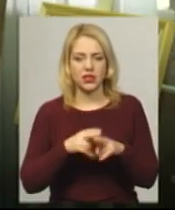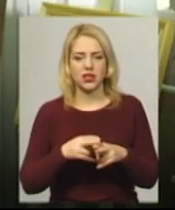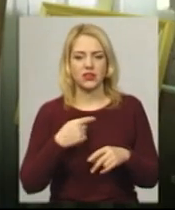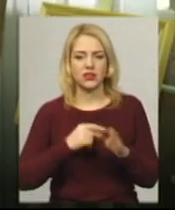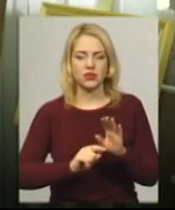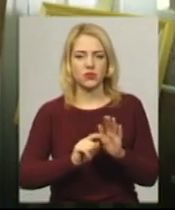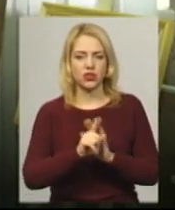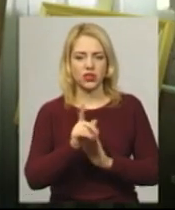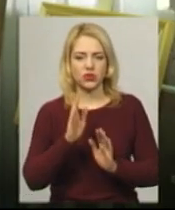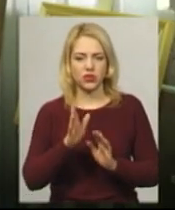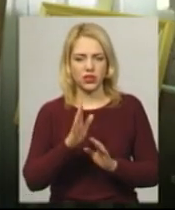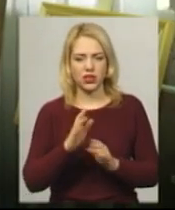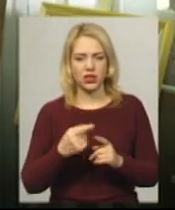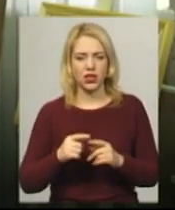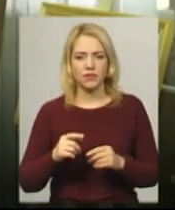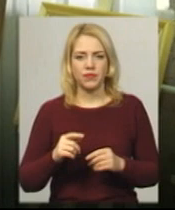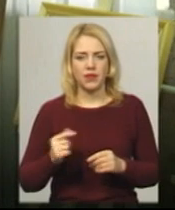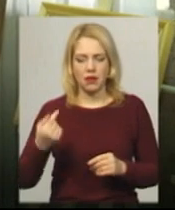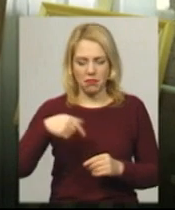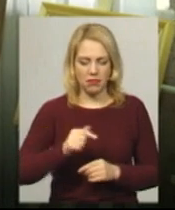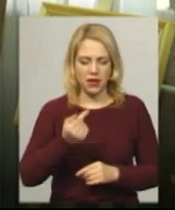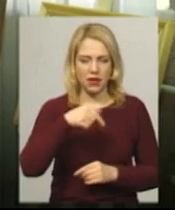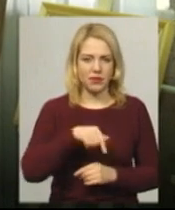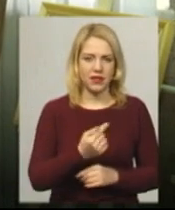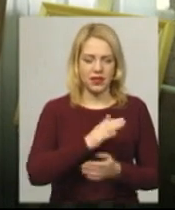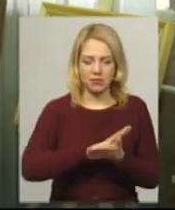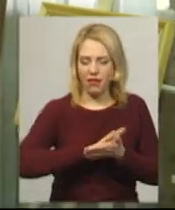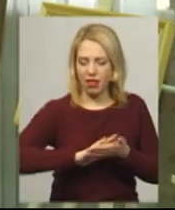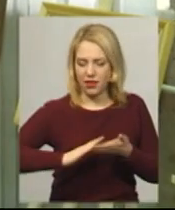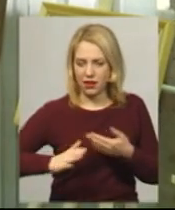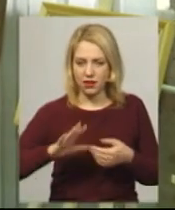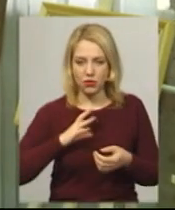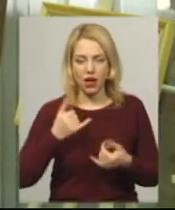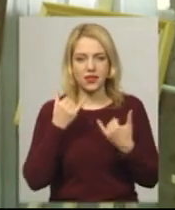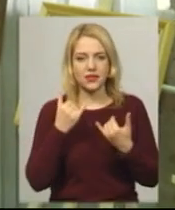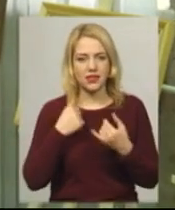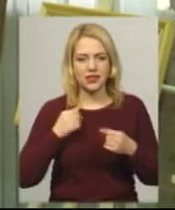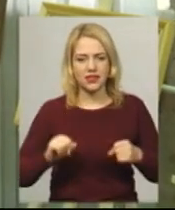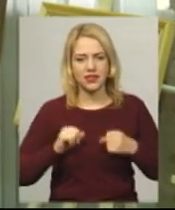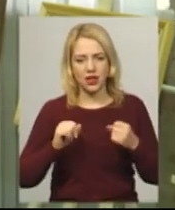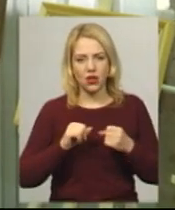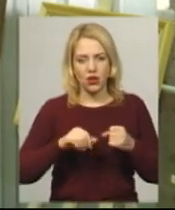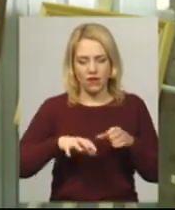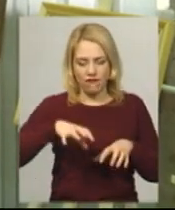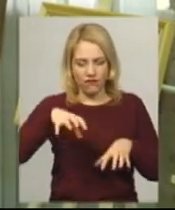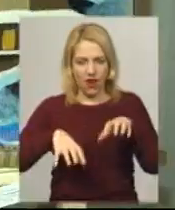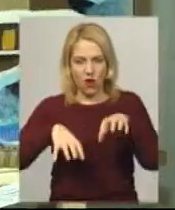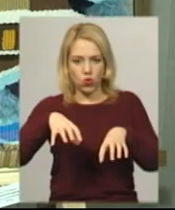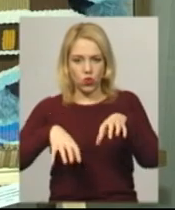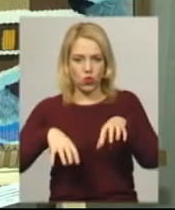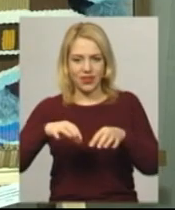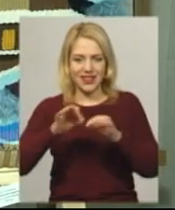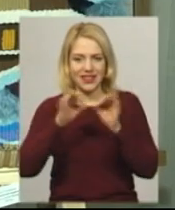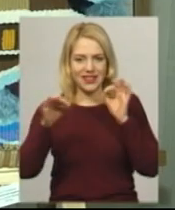Спочатку тільки перебірним ткастом займалася, гладеньким. Зараз стараюся вводити більш фактурні ниточки.